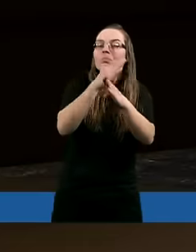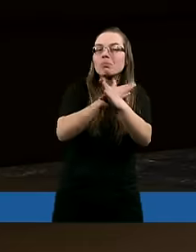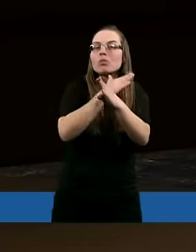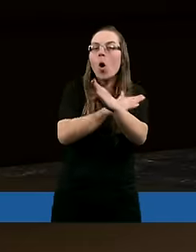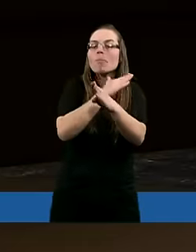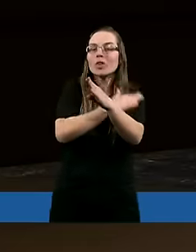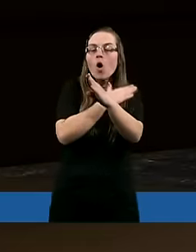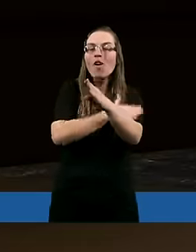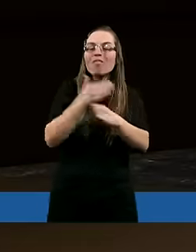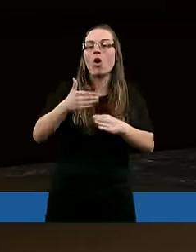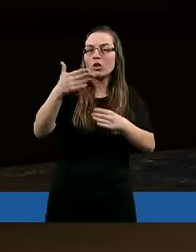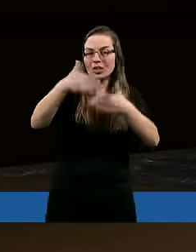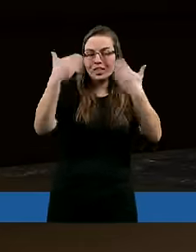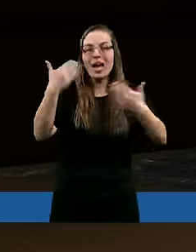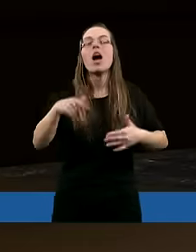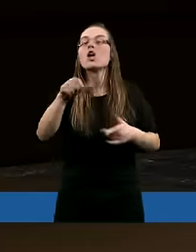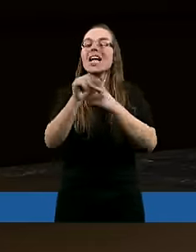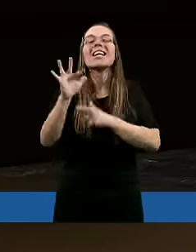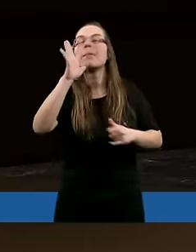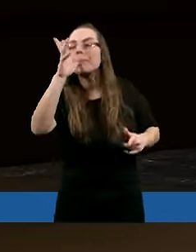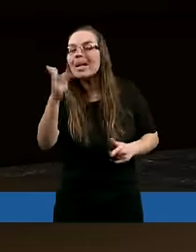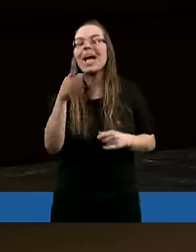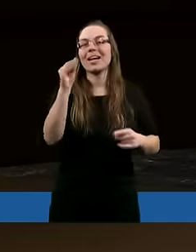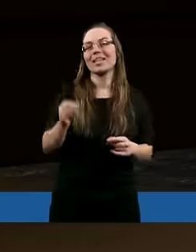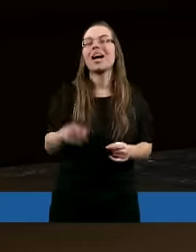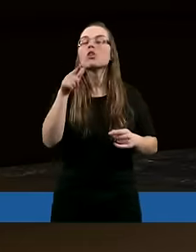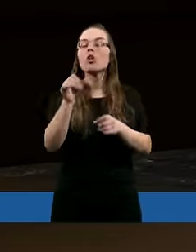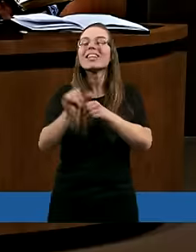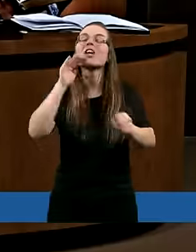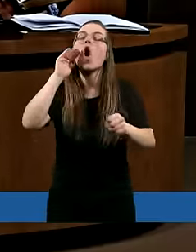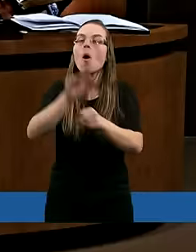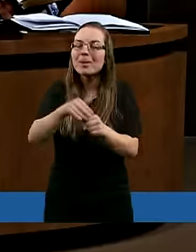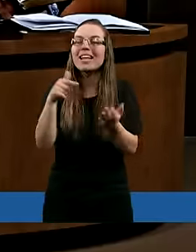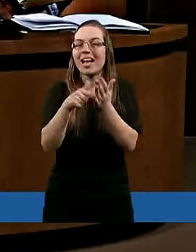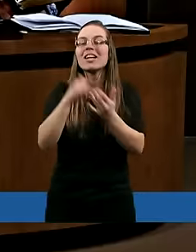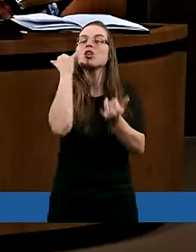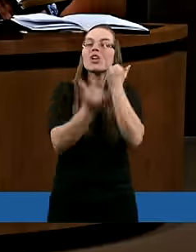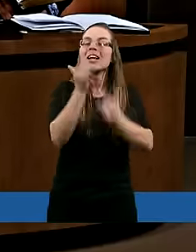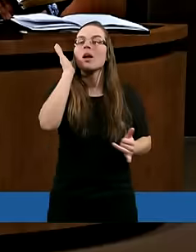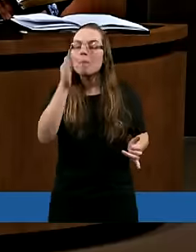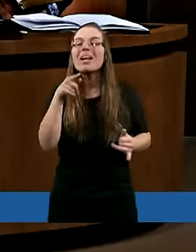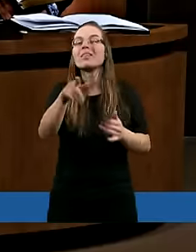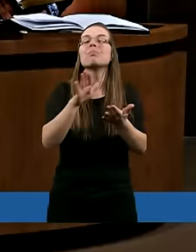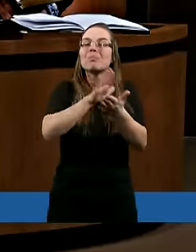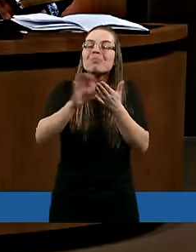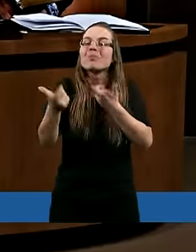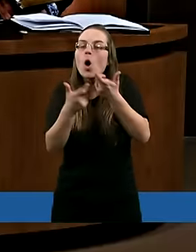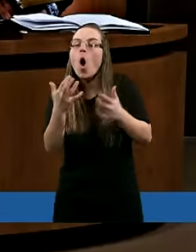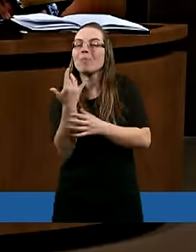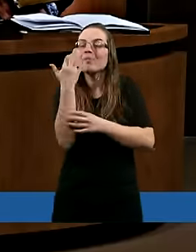kolejne. I to jest piękne, że tak jest nam obiecane, że jeżeli będziemy czuć tą potrzebę